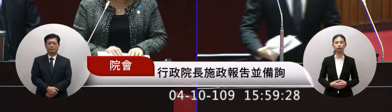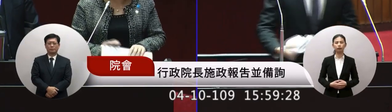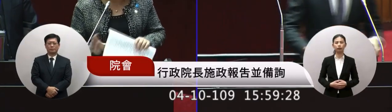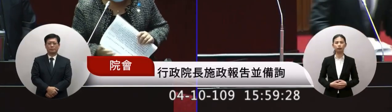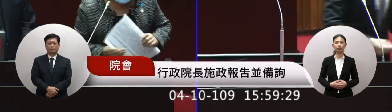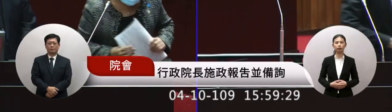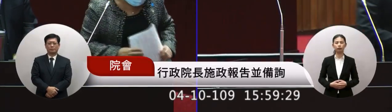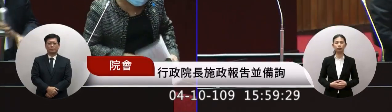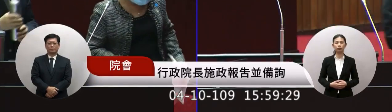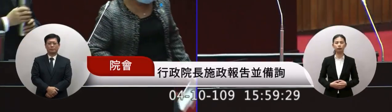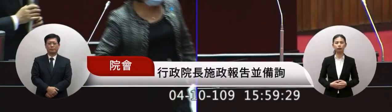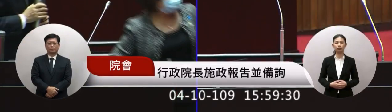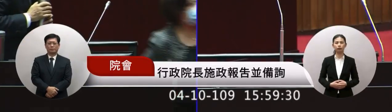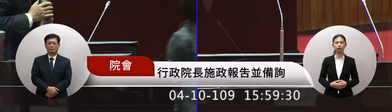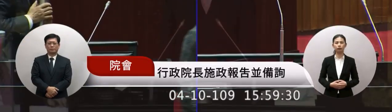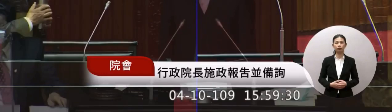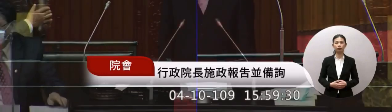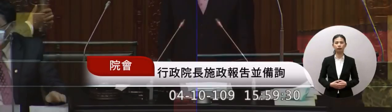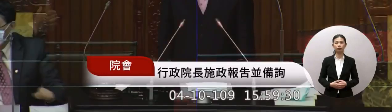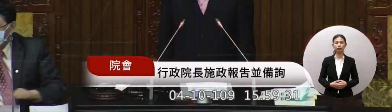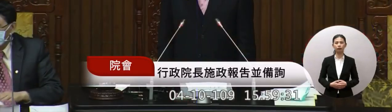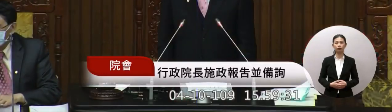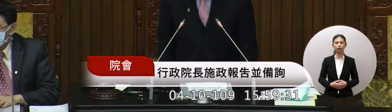都都都都